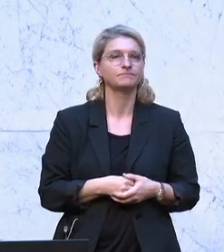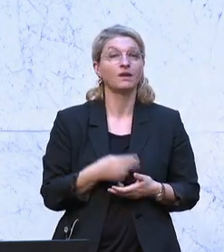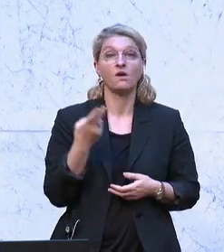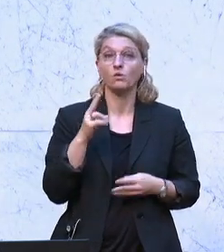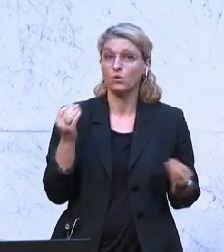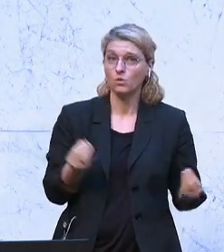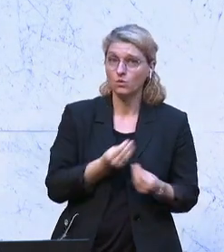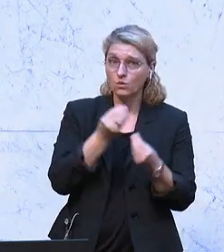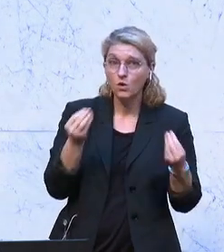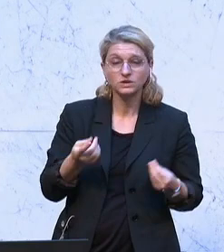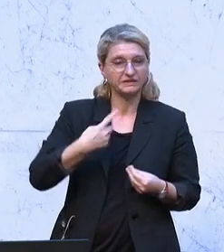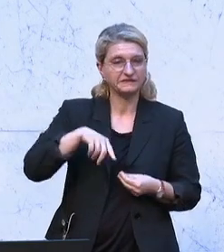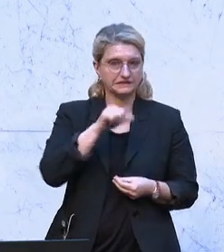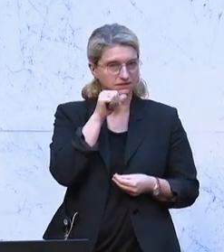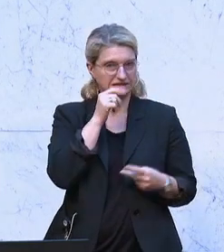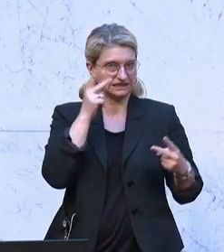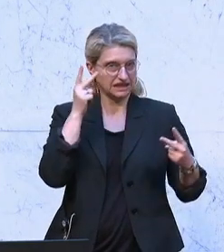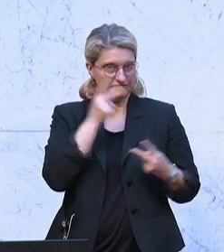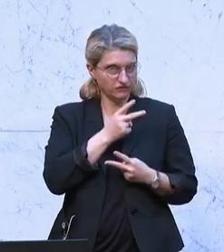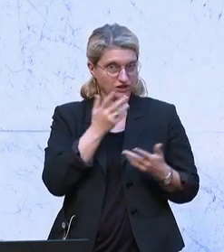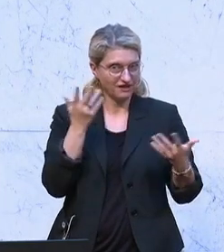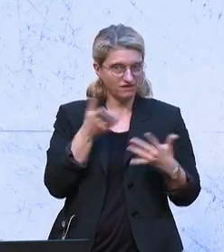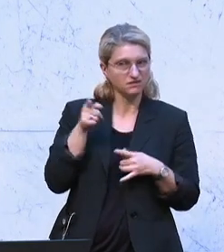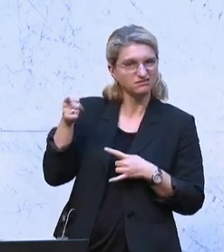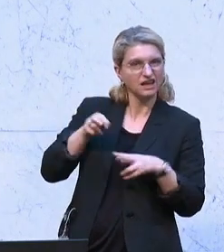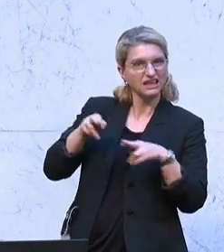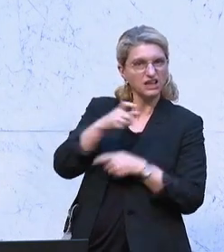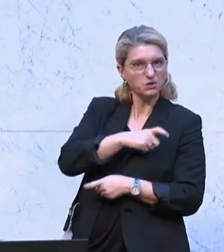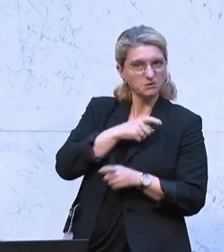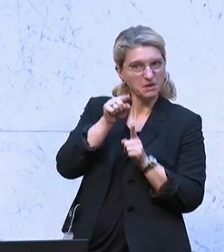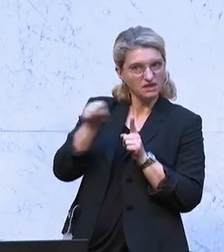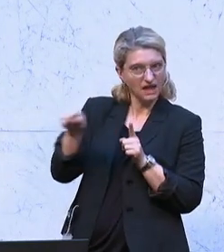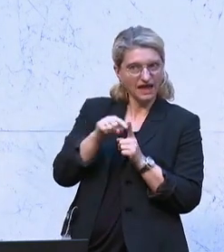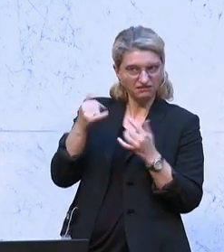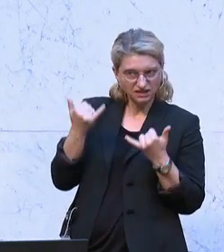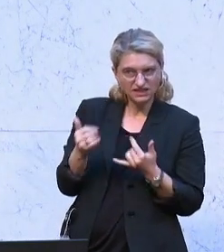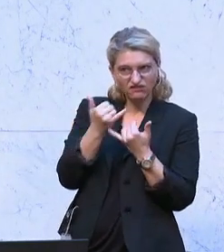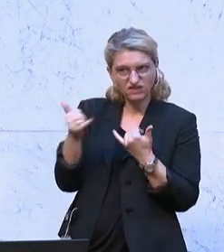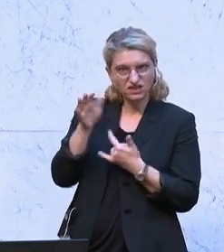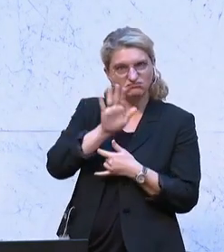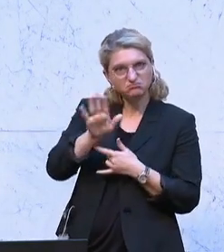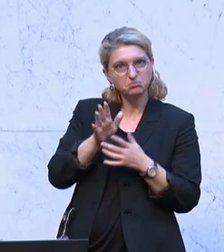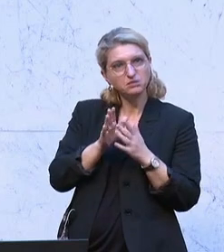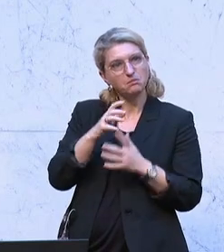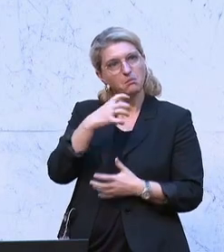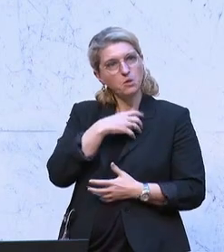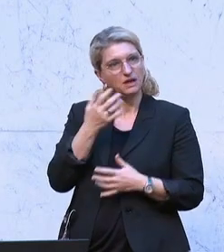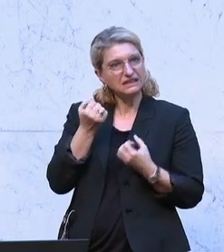nicht einverstanden damit sind, wie die Regierungsparteien mittlerweile mit Petitionen und